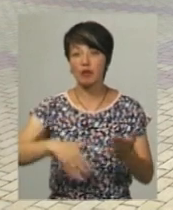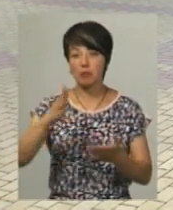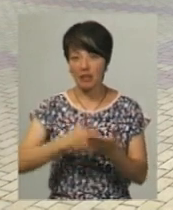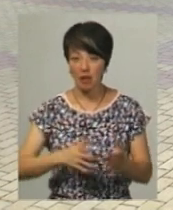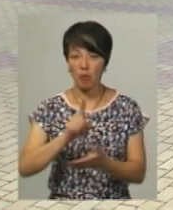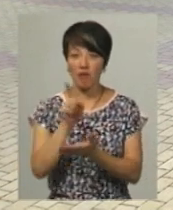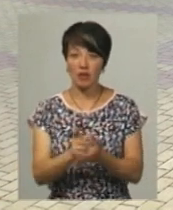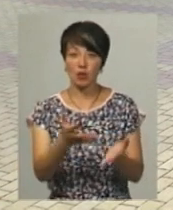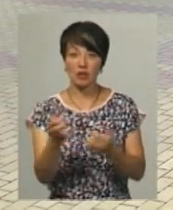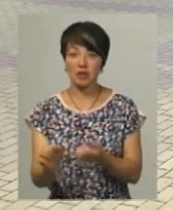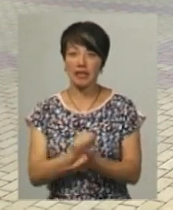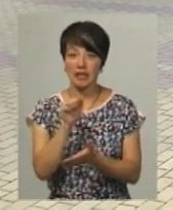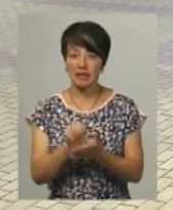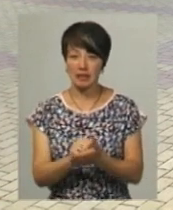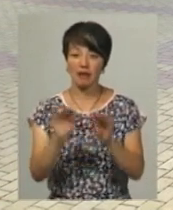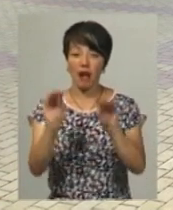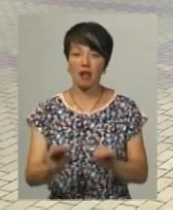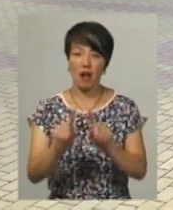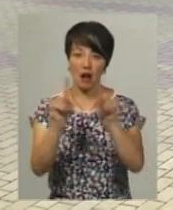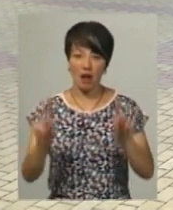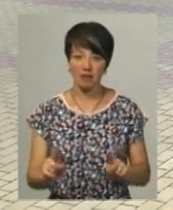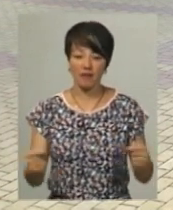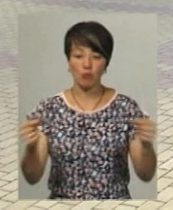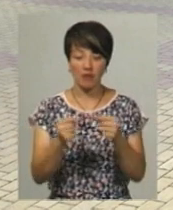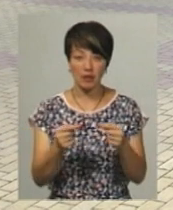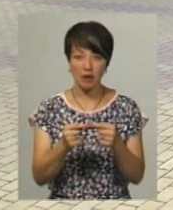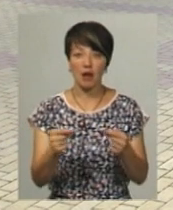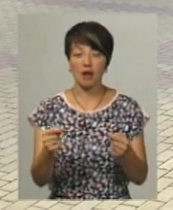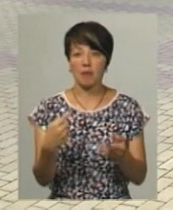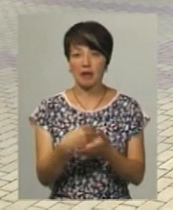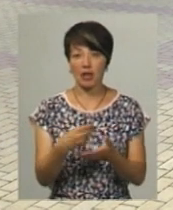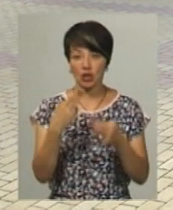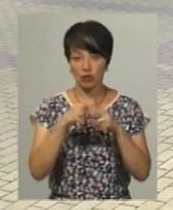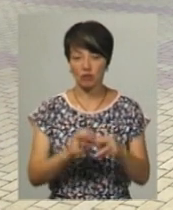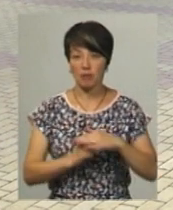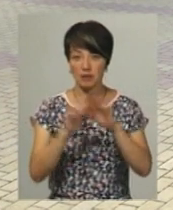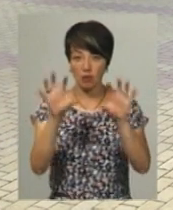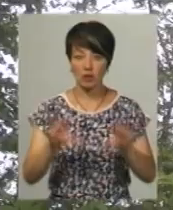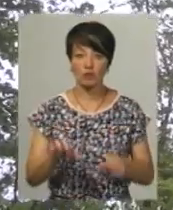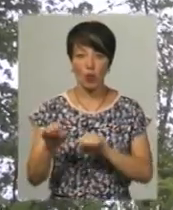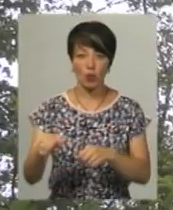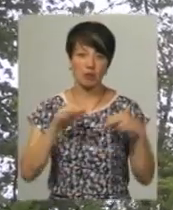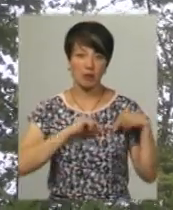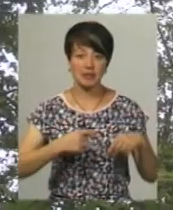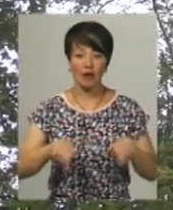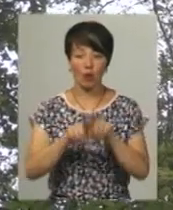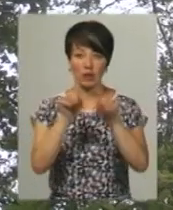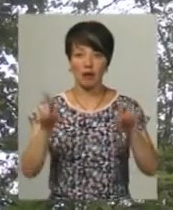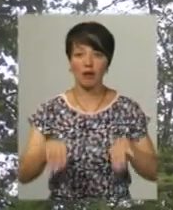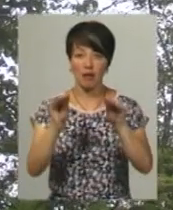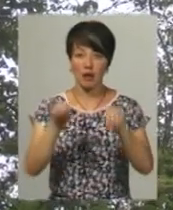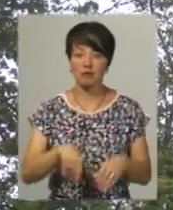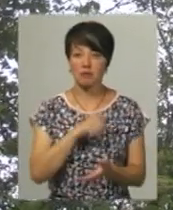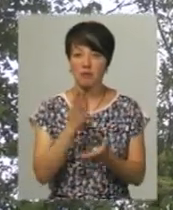а власник повинен отримати декларацію на відповідність матеріально-технічної бази законодавству з охорони праці. Таку декларацію в обласному